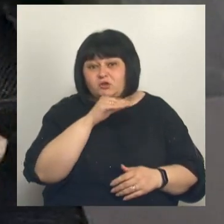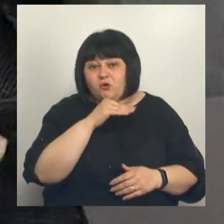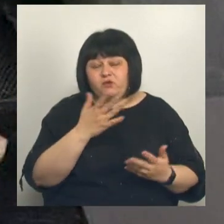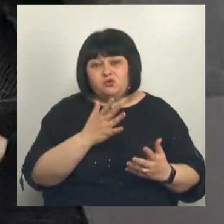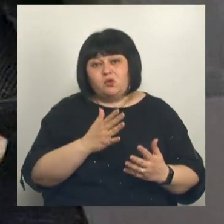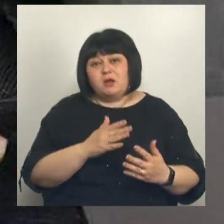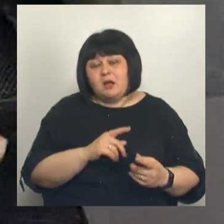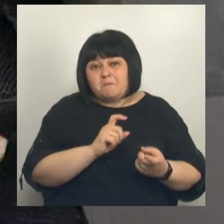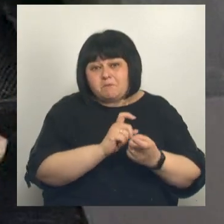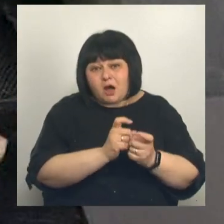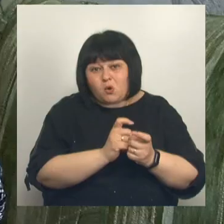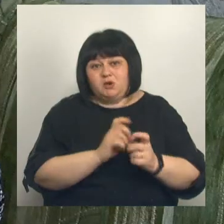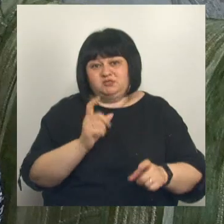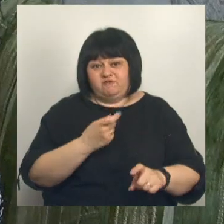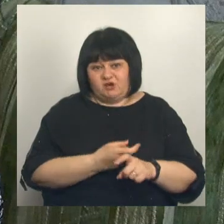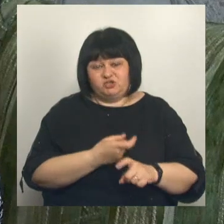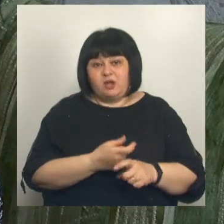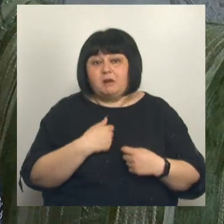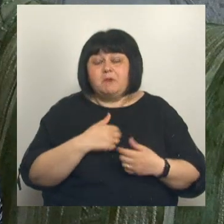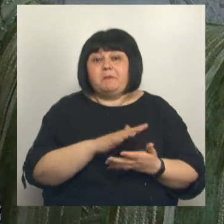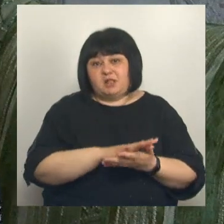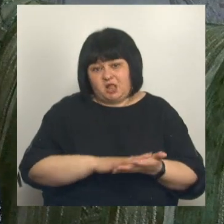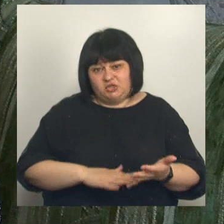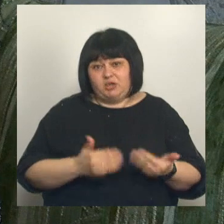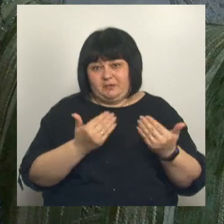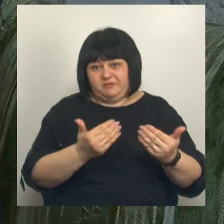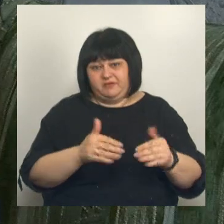боролись с фашизмом. А мы сейчас продолжаем их дело.